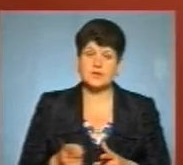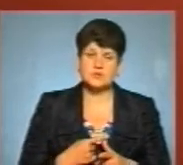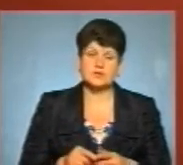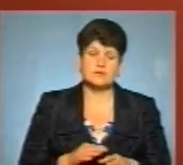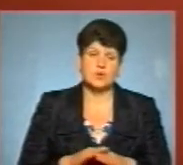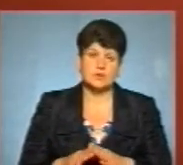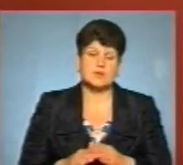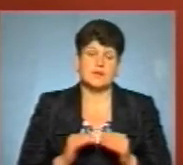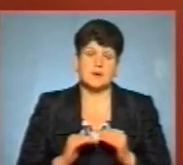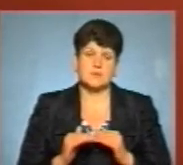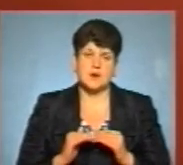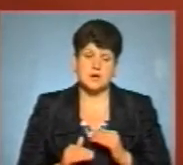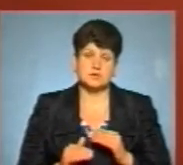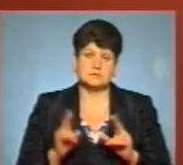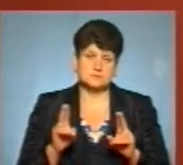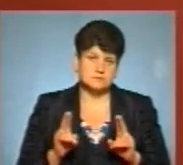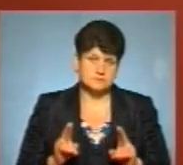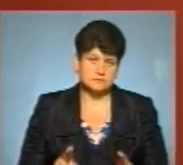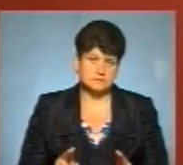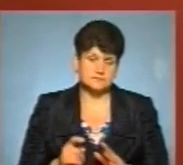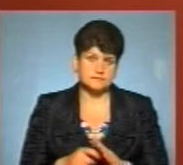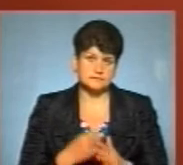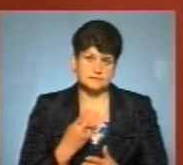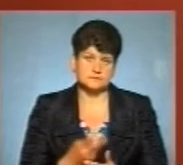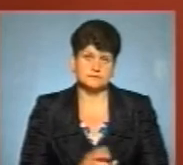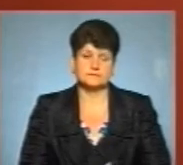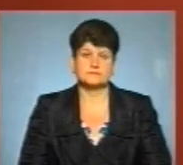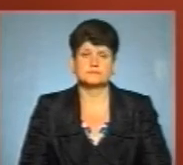санітарно-епідеміологічних правил, дізнавалися наші кореспонденти.